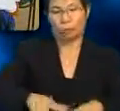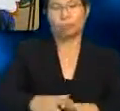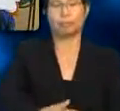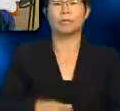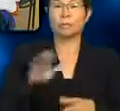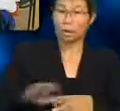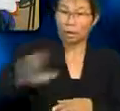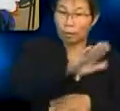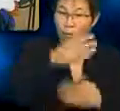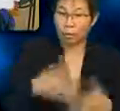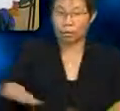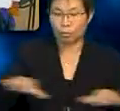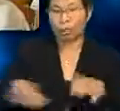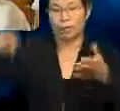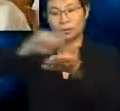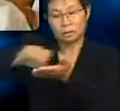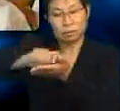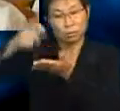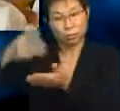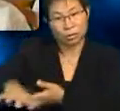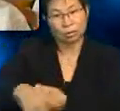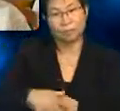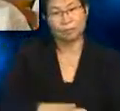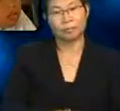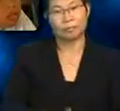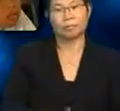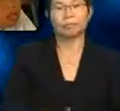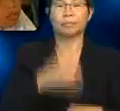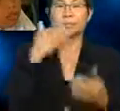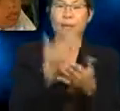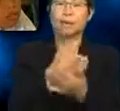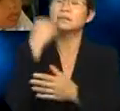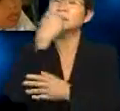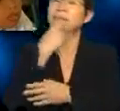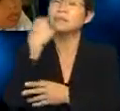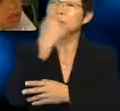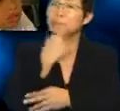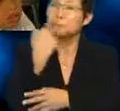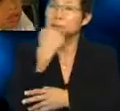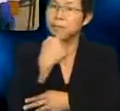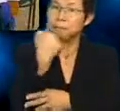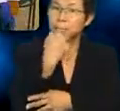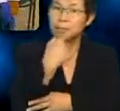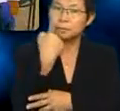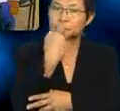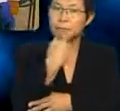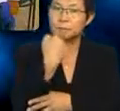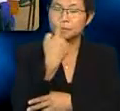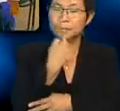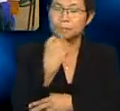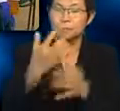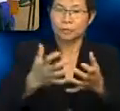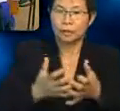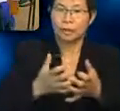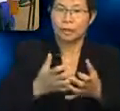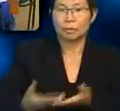Kamu semua telah buat catatan? Ya. Baik, Siapa yang nak